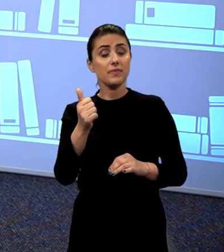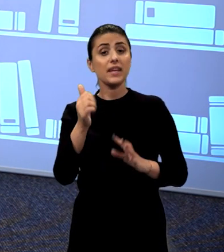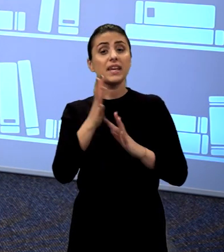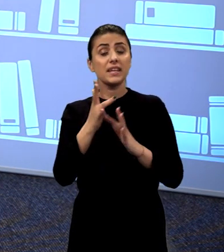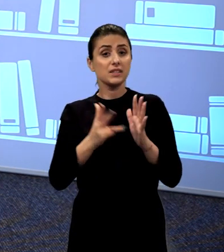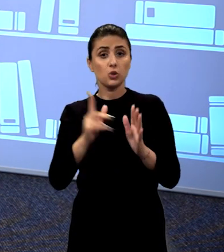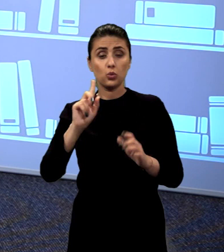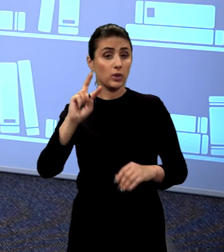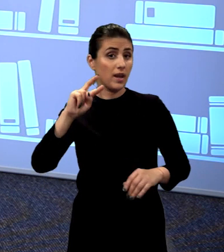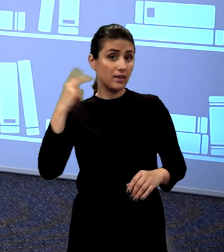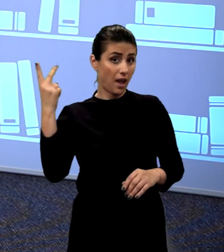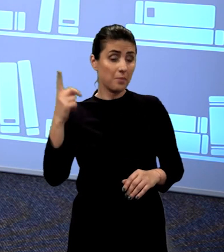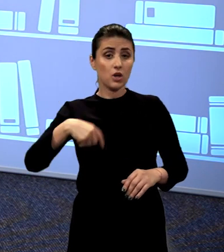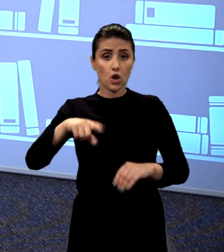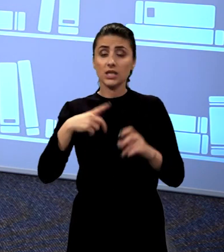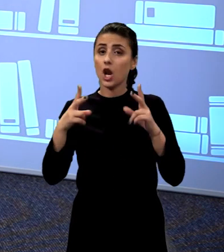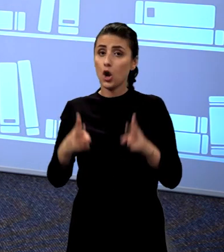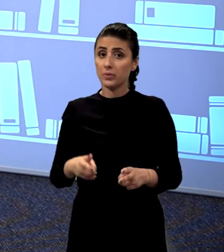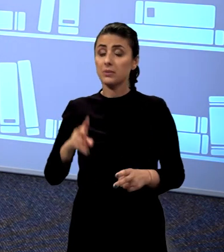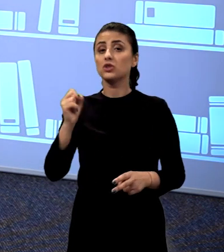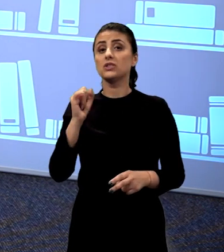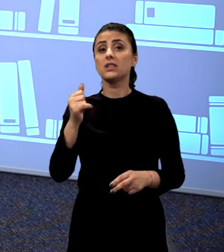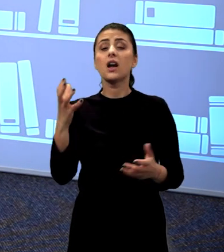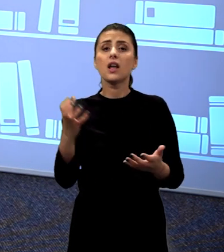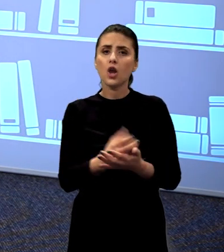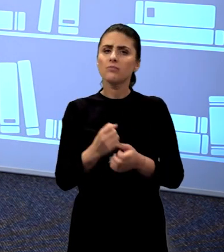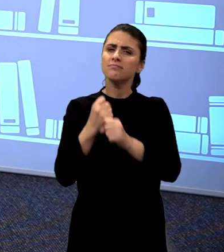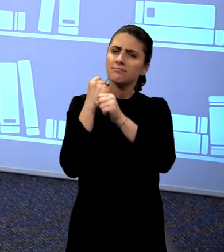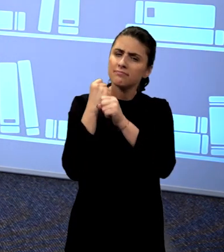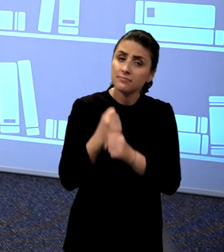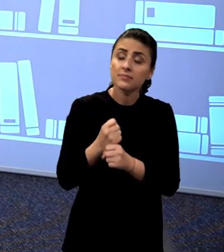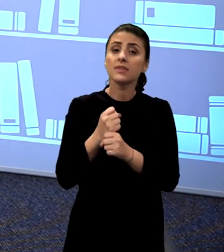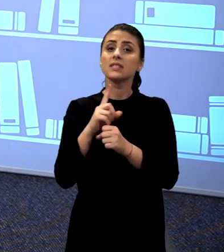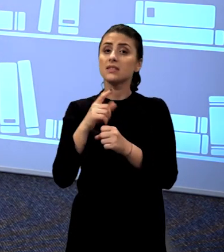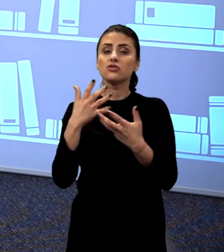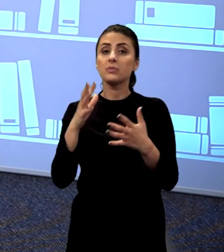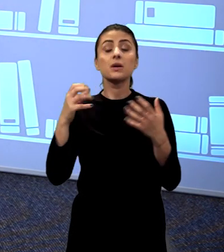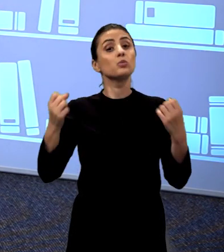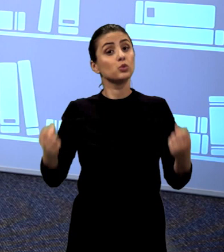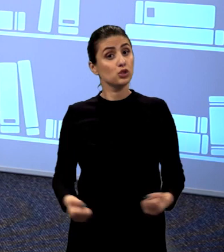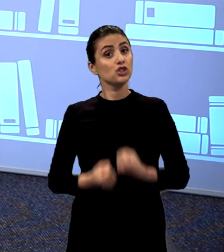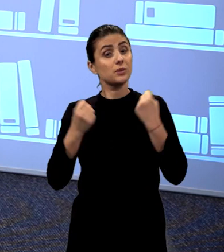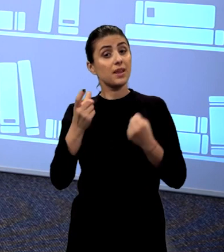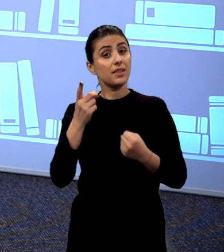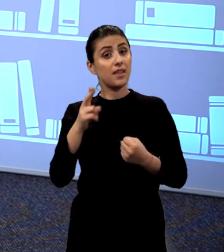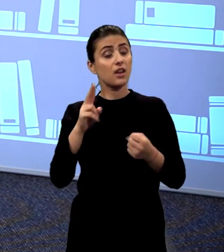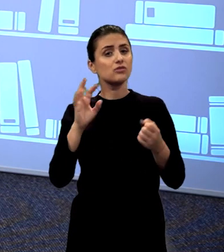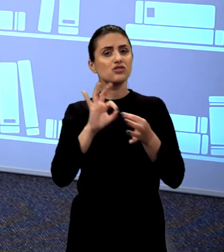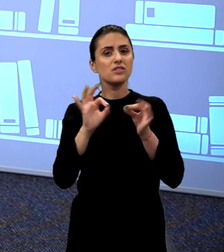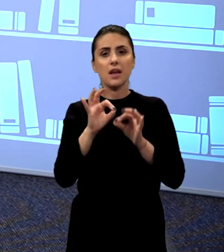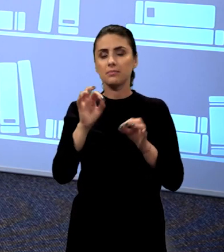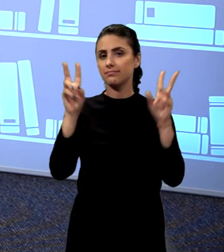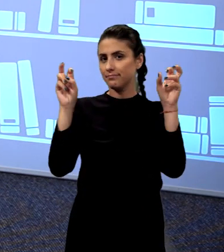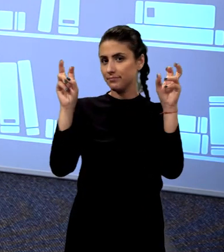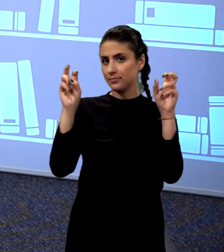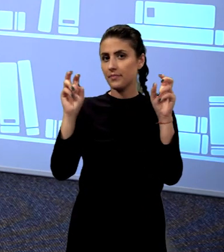Iisus nu ne cheamă să ne oprim, ci să luăm jugul, deci să muncim. Dar expresia cheie aici